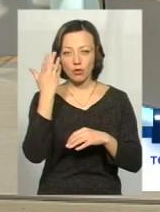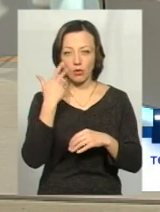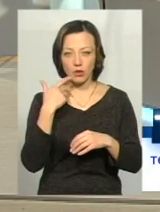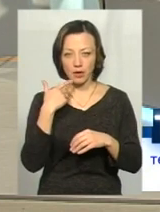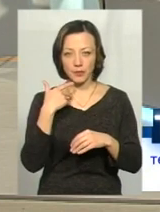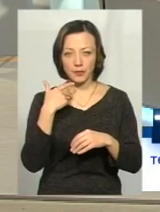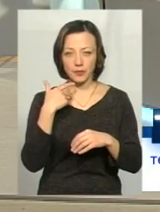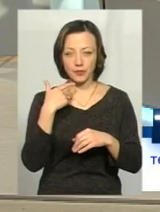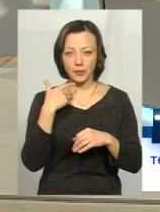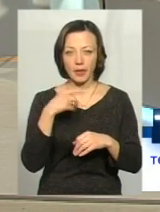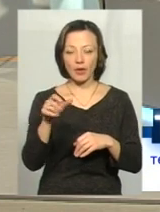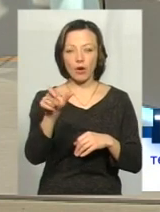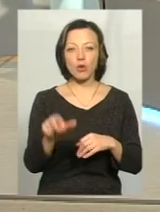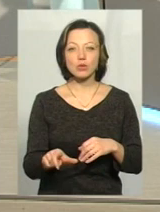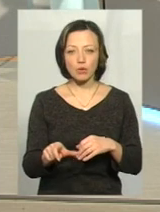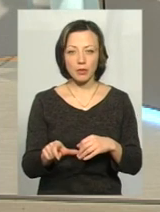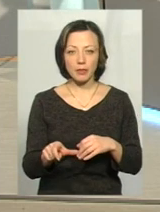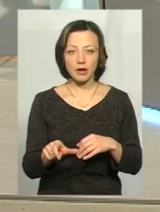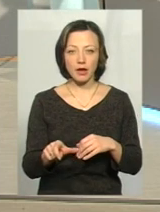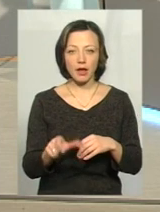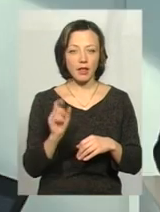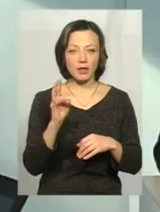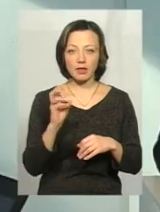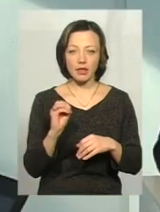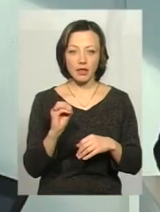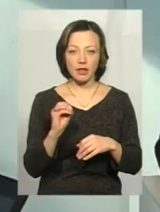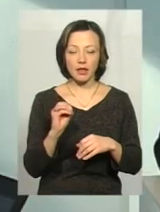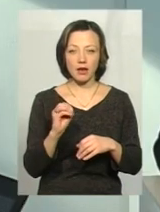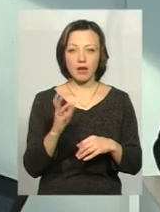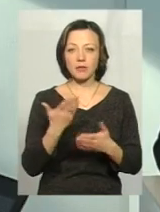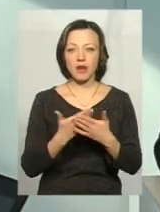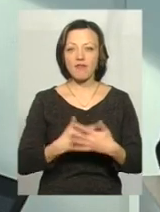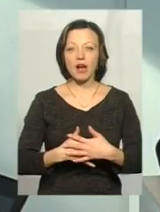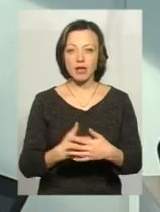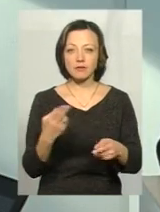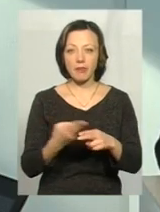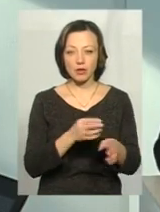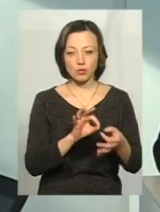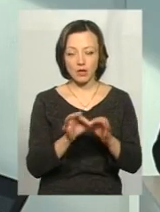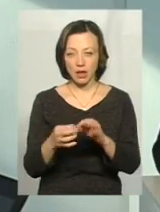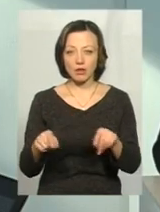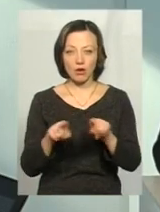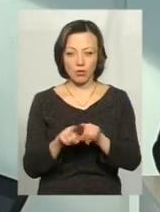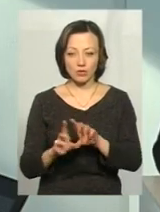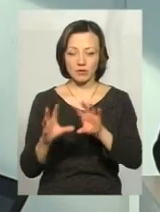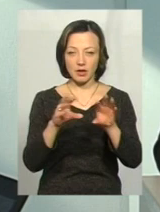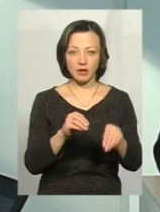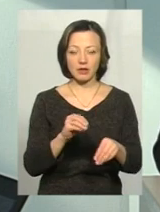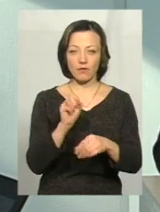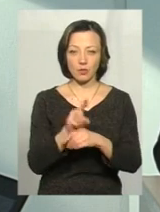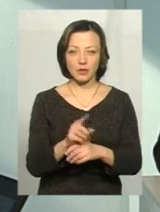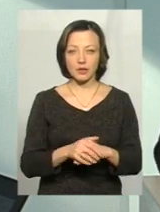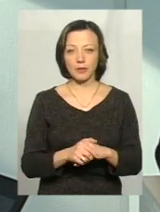особа не вагітність без ускладнень. Також перекладається ця функція.